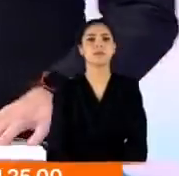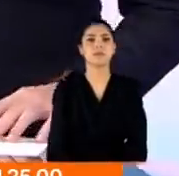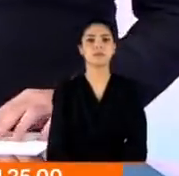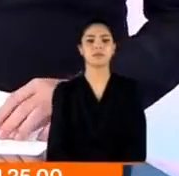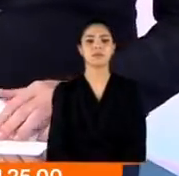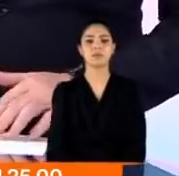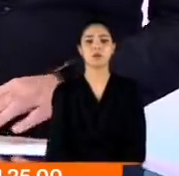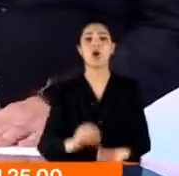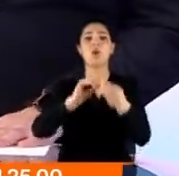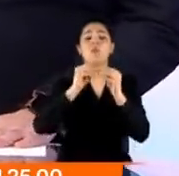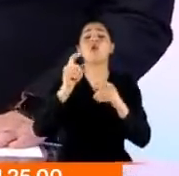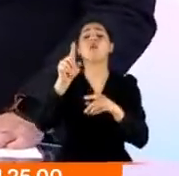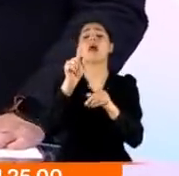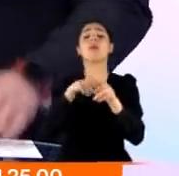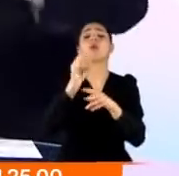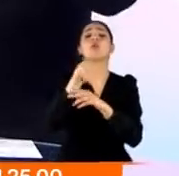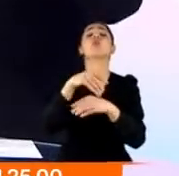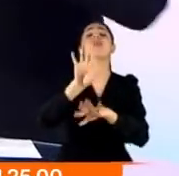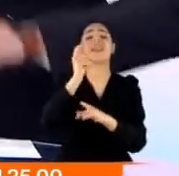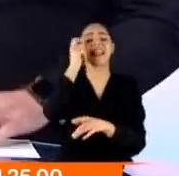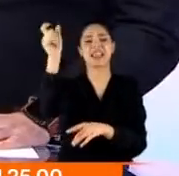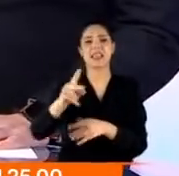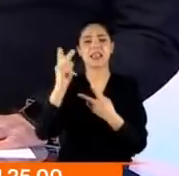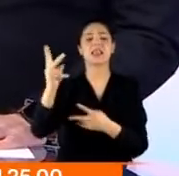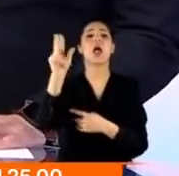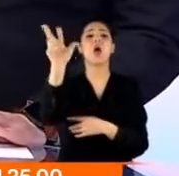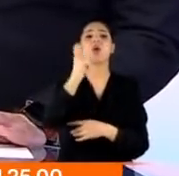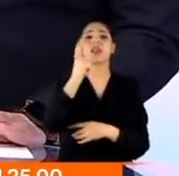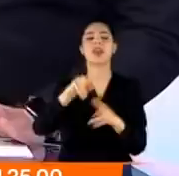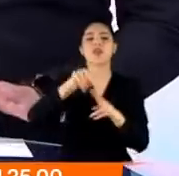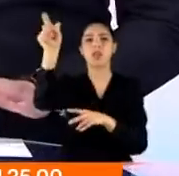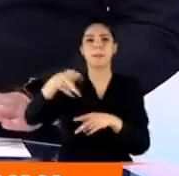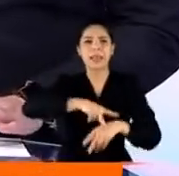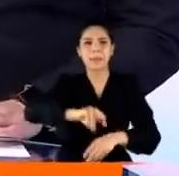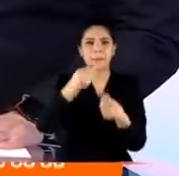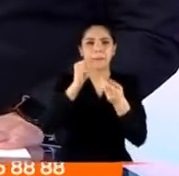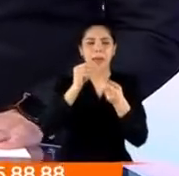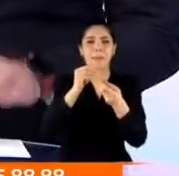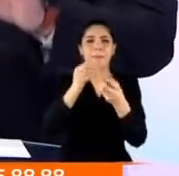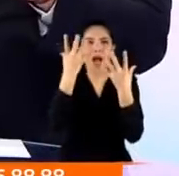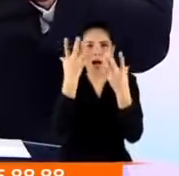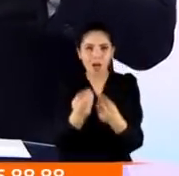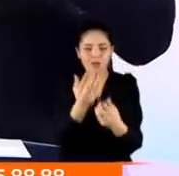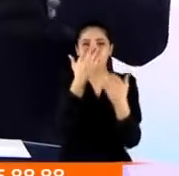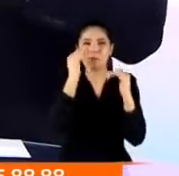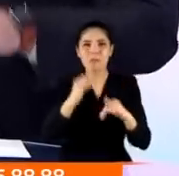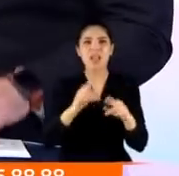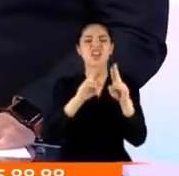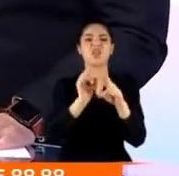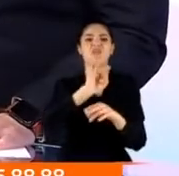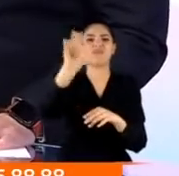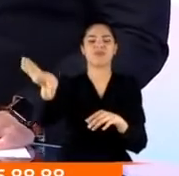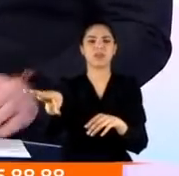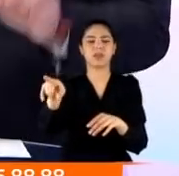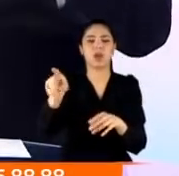Yani sorun Yunus değil insan aslında. 32 yaşındaki Medine Hanım ikiz bebeklerini kucağına alacağı günü bekliyordu ki koronavirüse